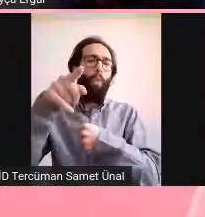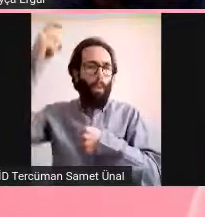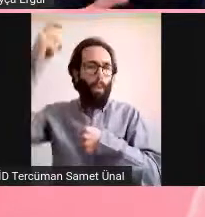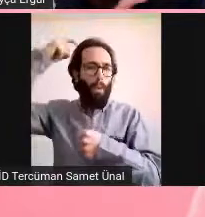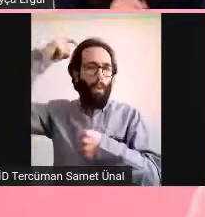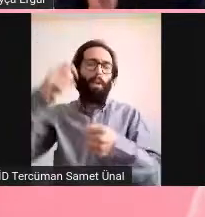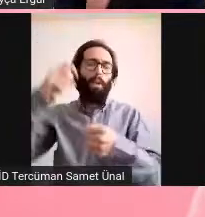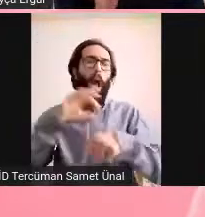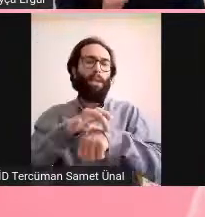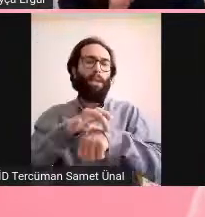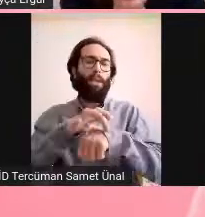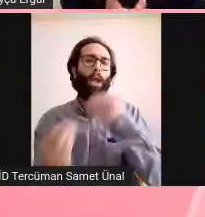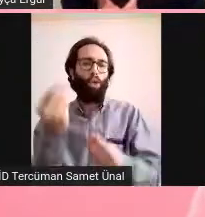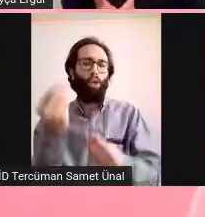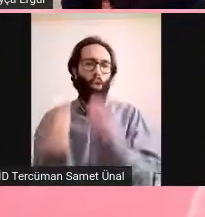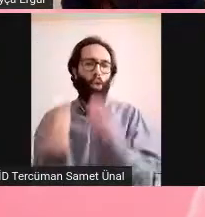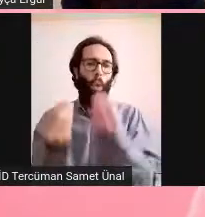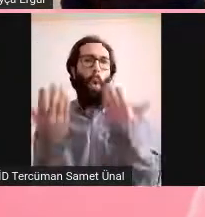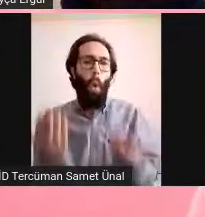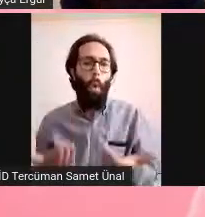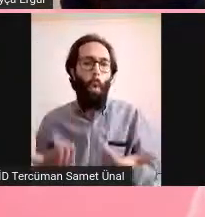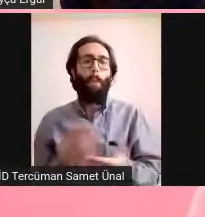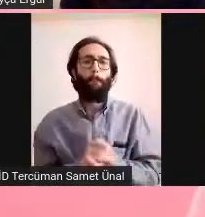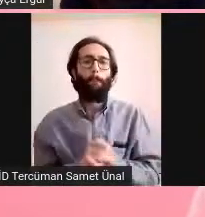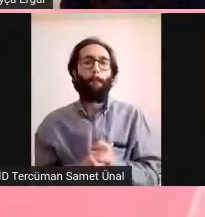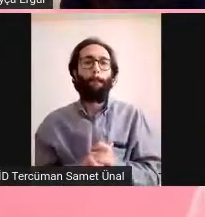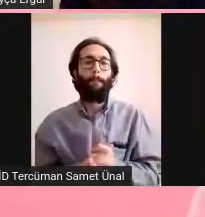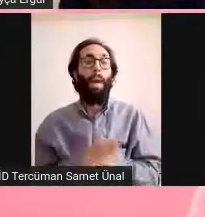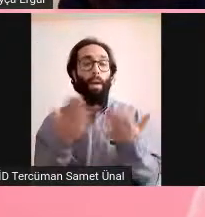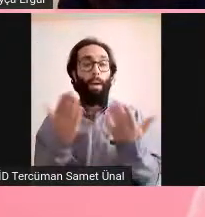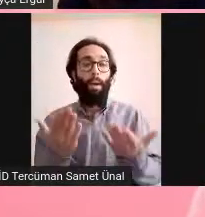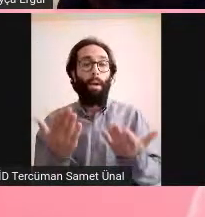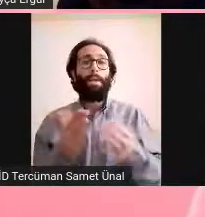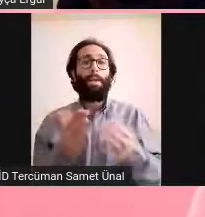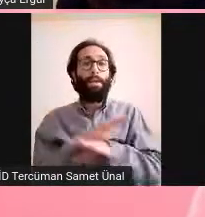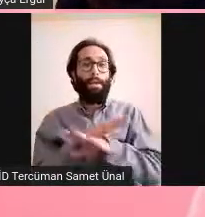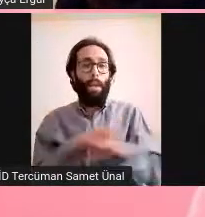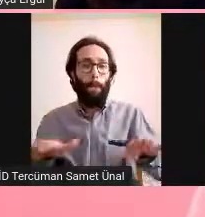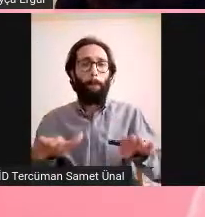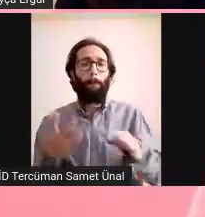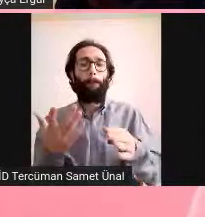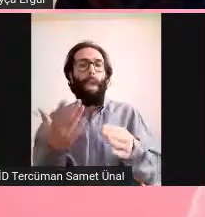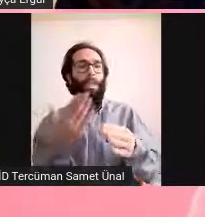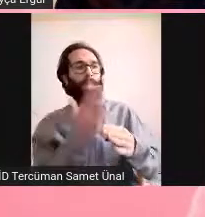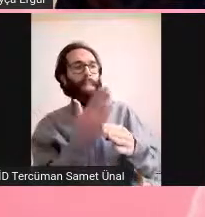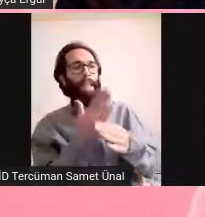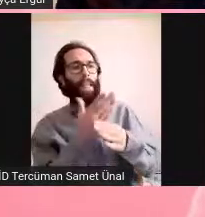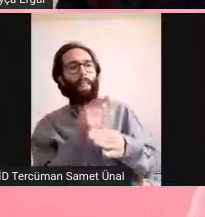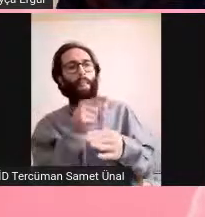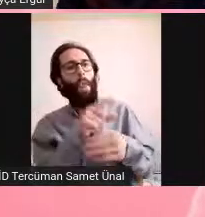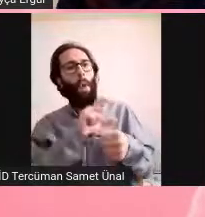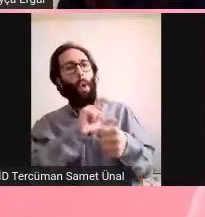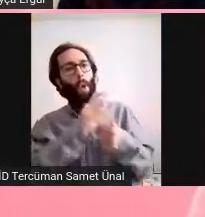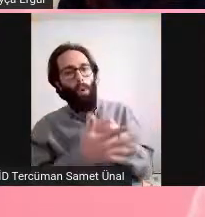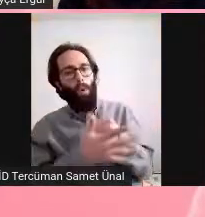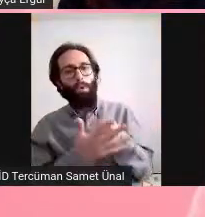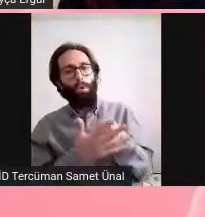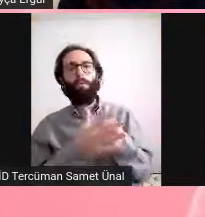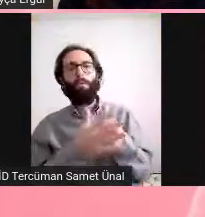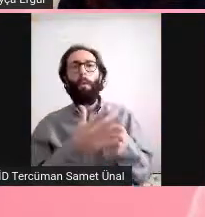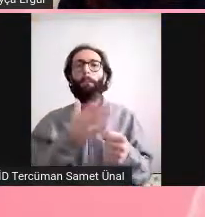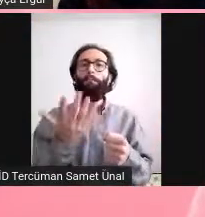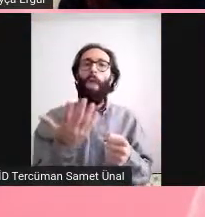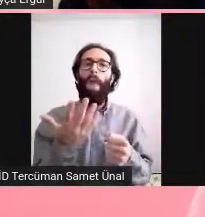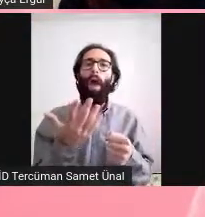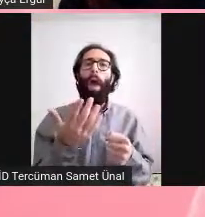eşleştiriliyor. Ama tam bir sebep sonuç ilişkisi var mı? Yok tabi ki. Yani belki hasta yoğun bakımda yattığı